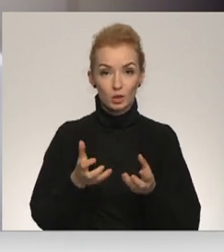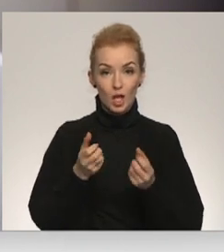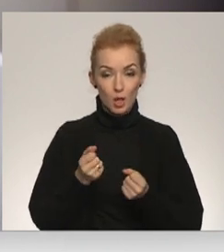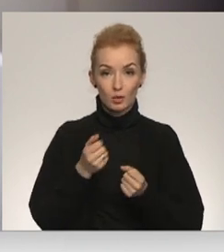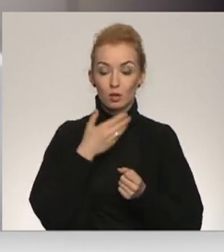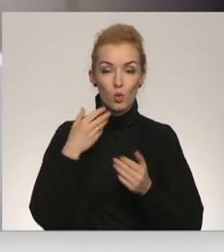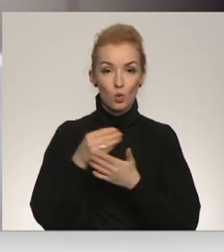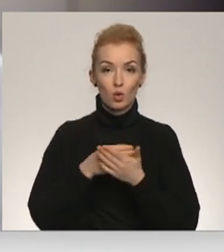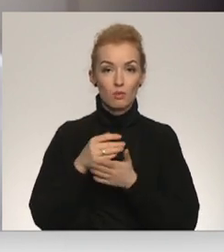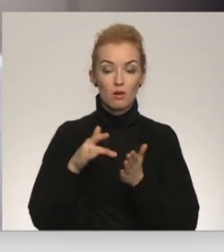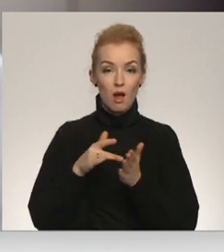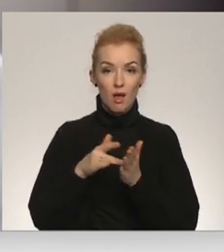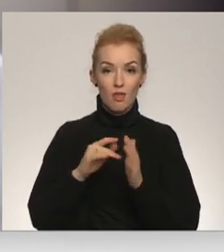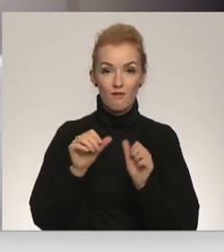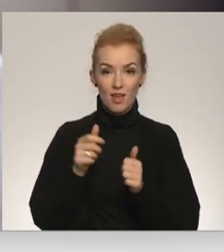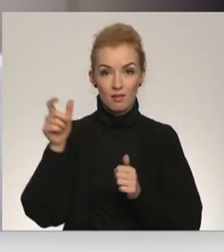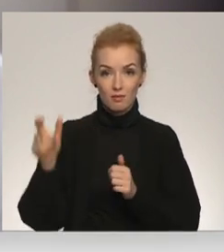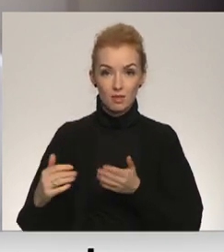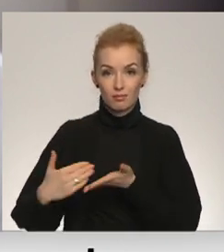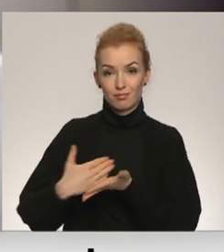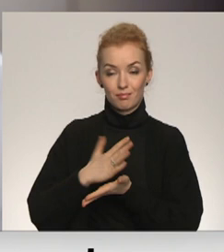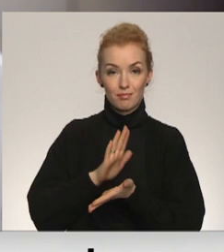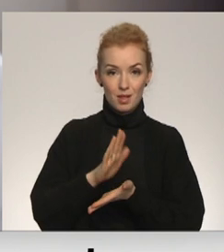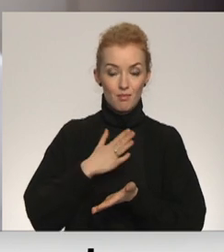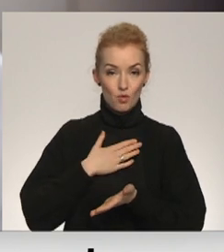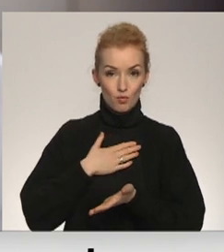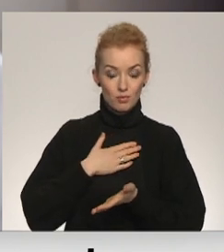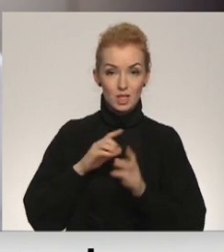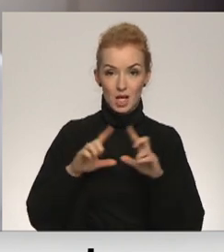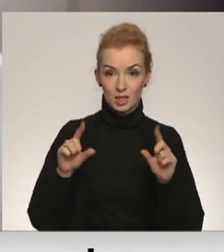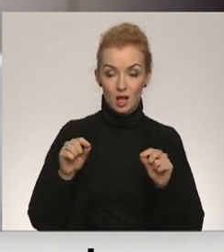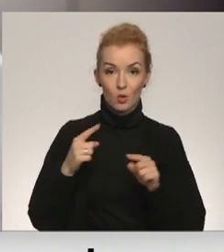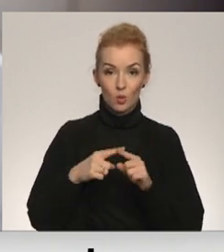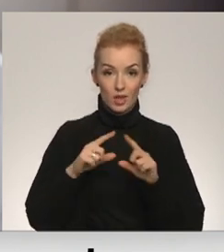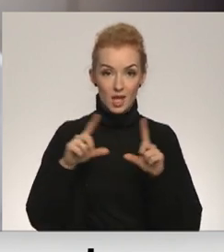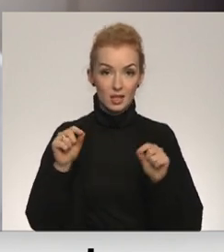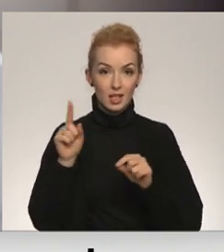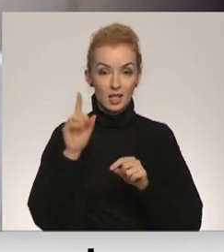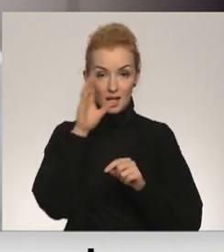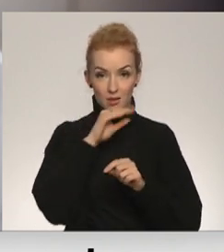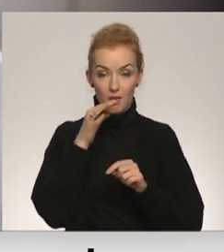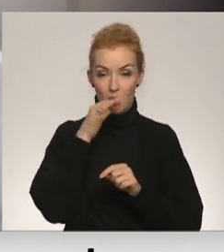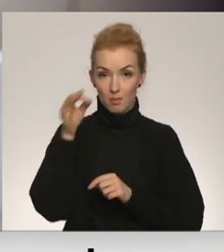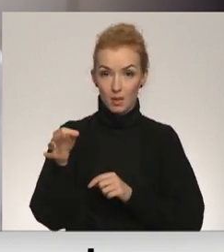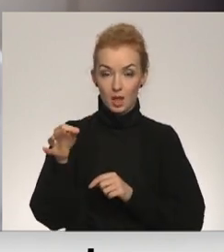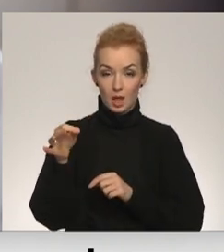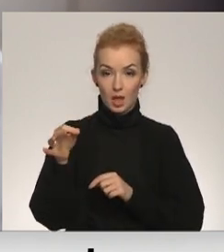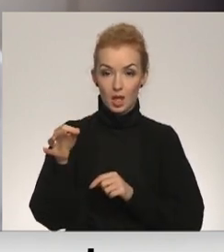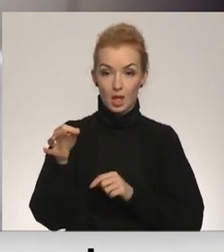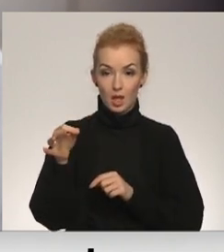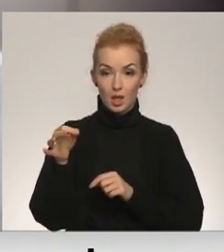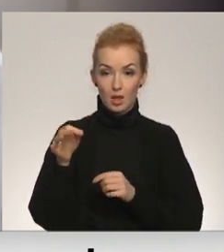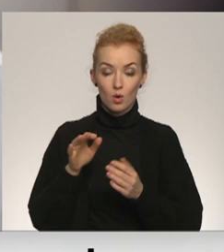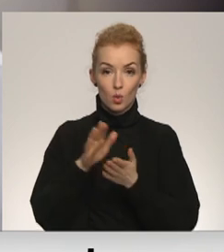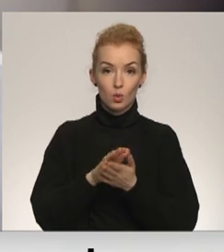nozīmes tam, kādā formā personu vērsties iestādē. Pēc gan tam vai iestādi ir iespējams atbildēt personai uz